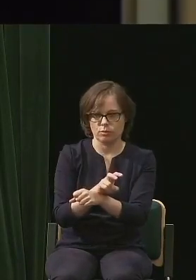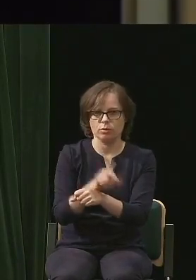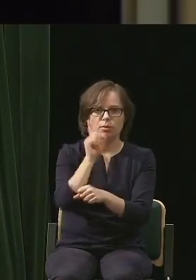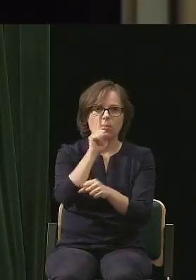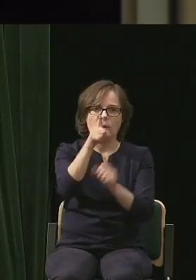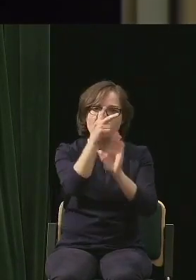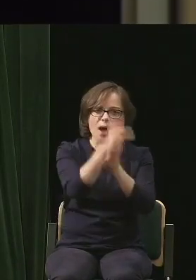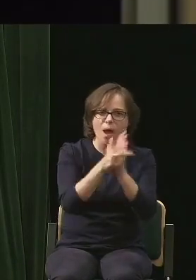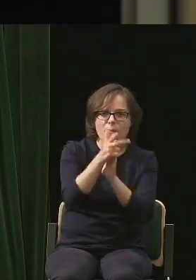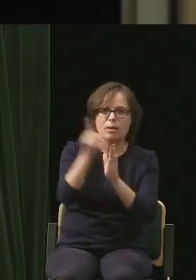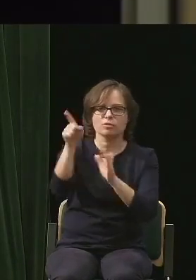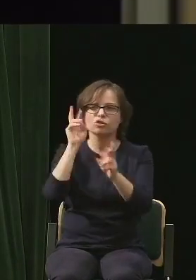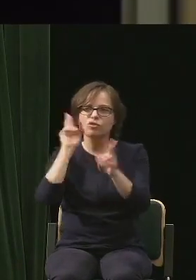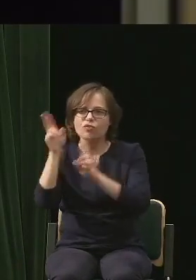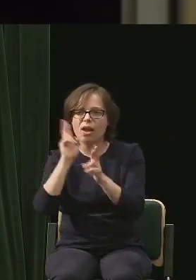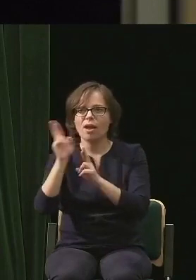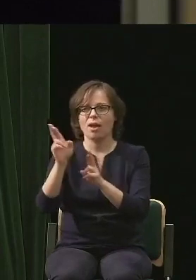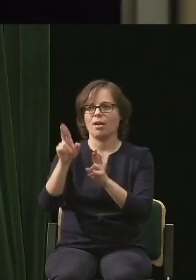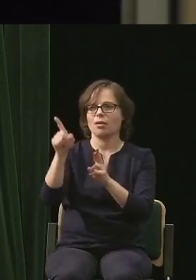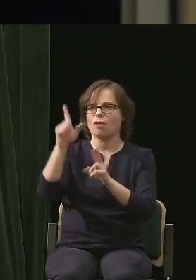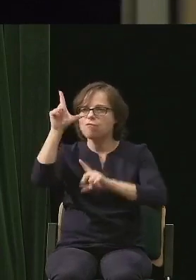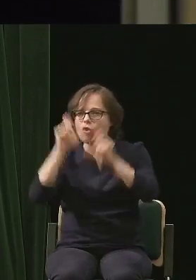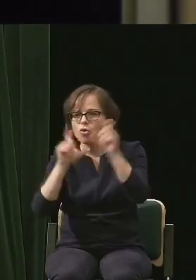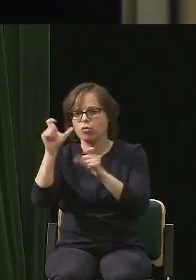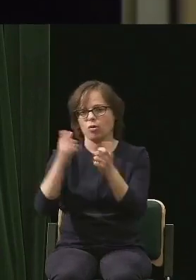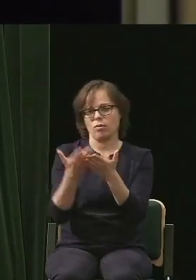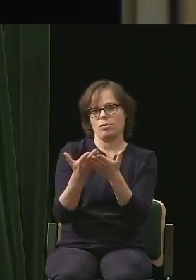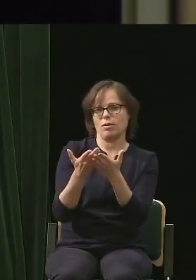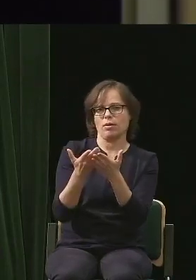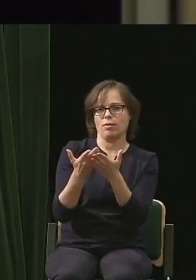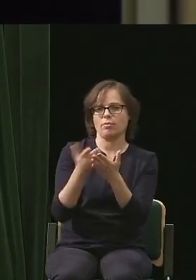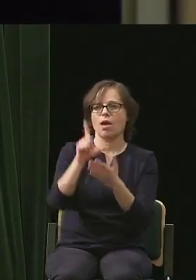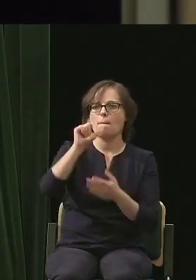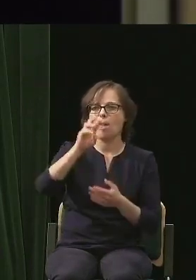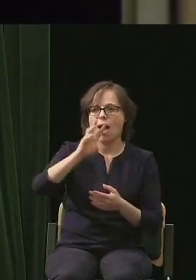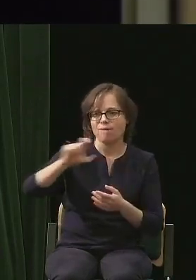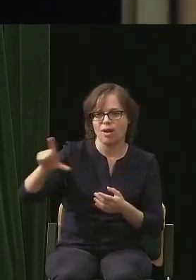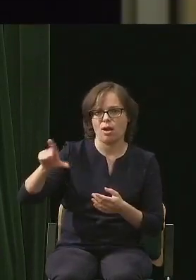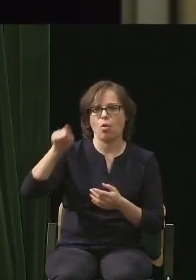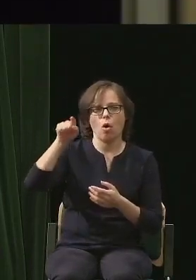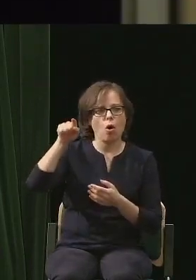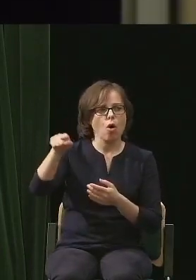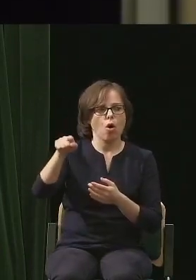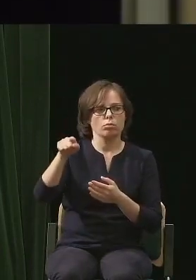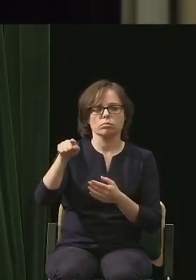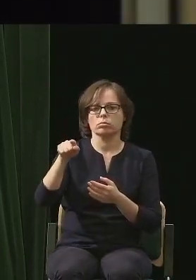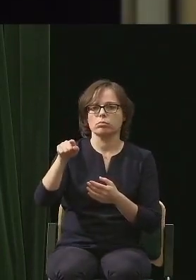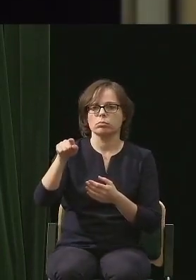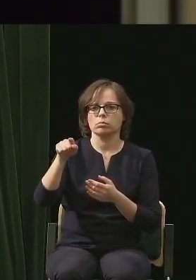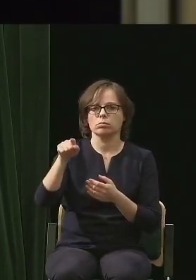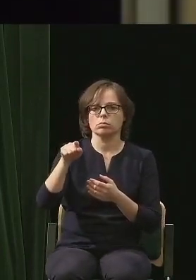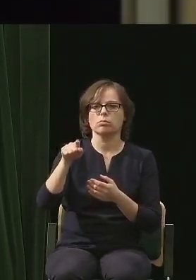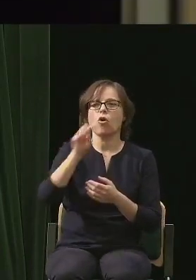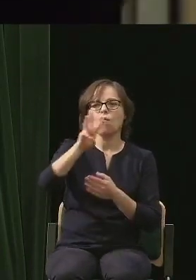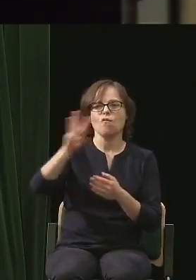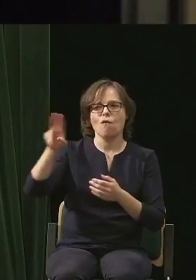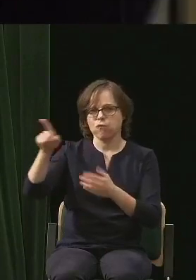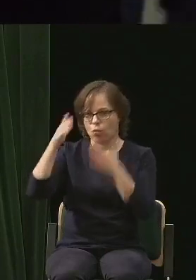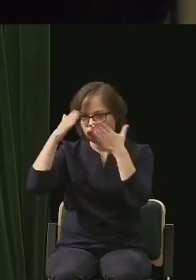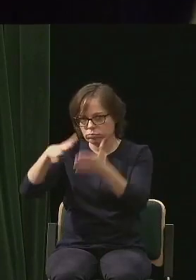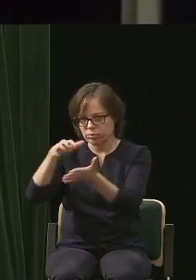kamerzystom, dźwiękowcom, Panom fotografom, Pawłowi, który obsługiwał naszą platformę.